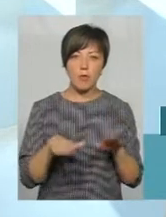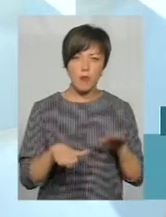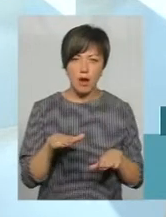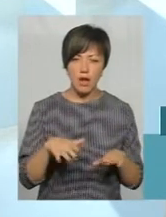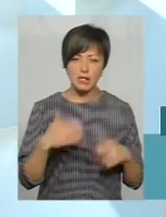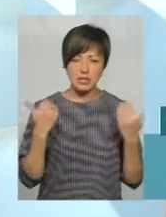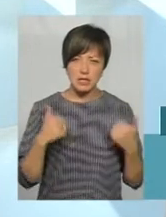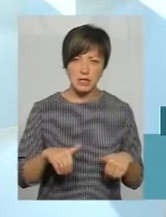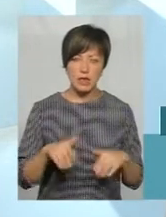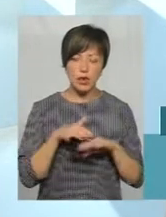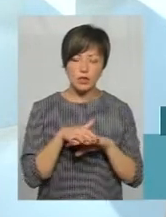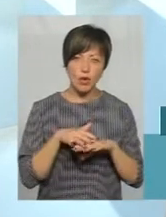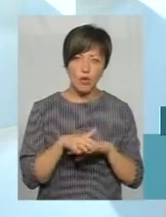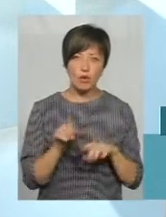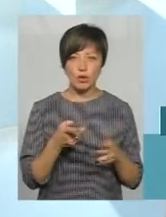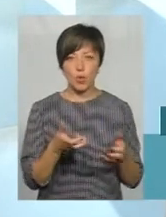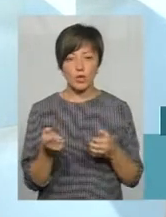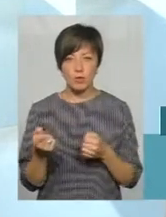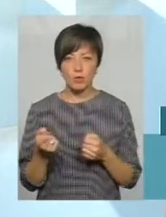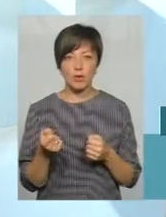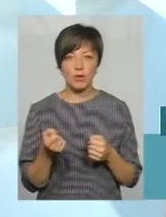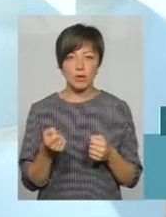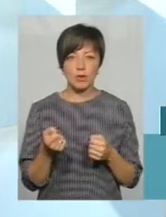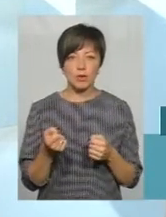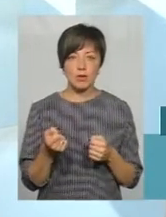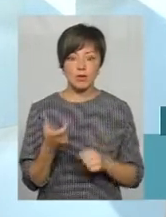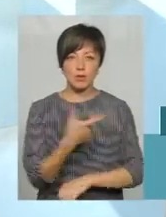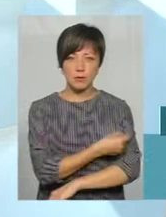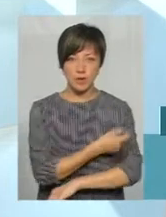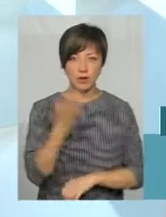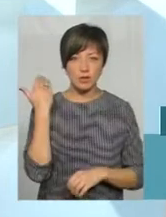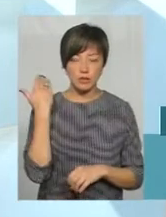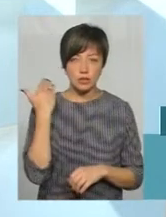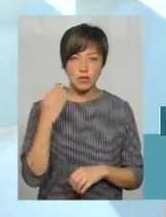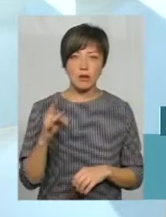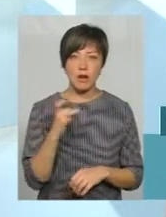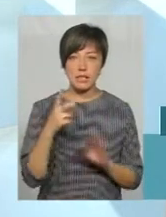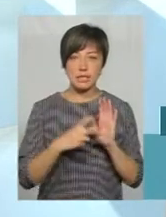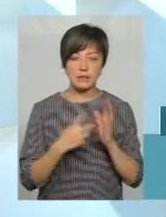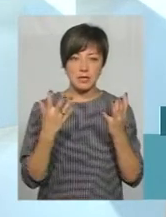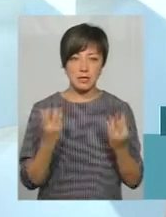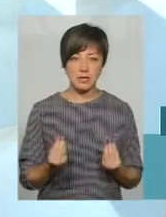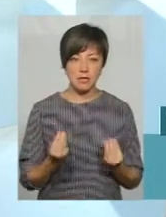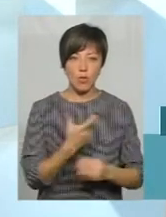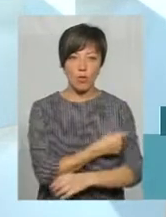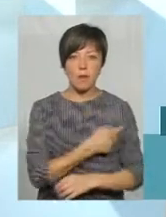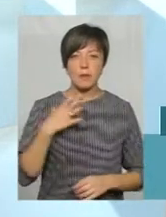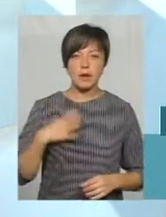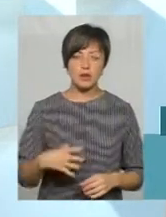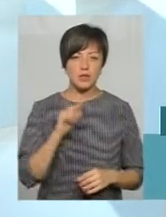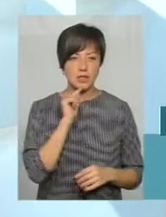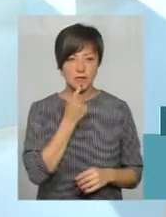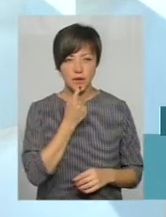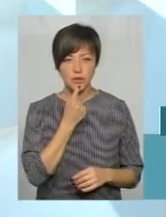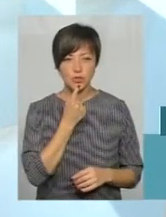розраховуємо чи отримуємо їх внутрішнього м'язова, так як було раз на сім днів уколи, які переносилися важко,